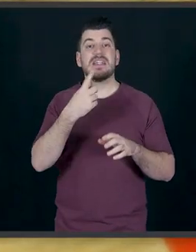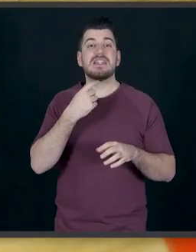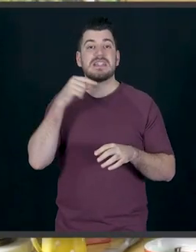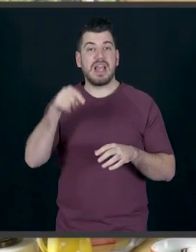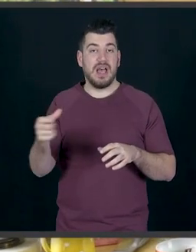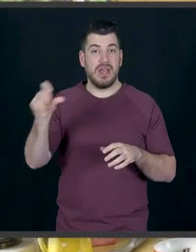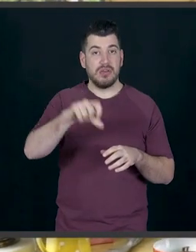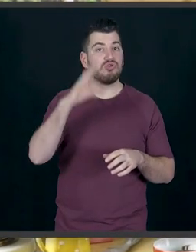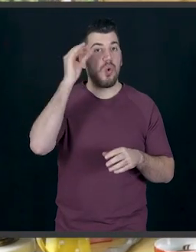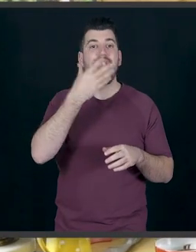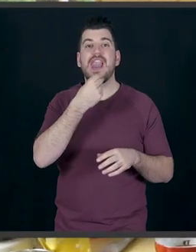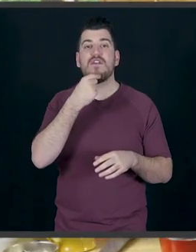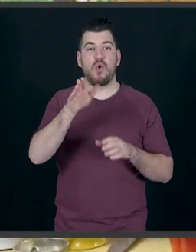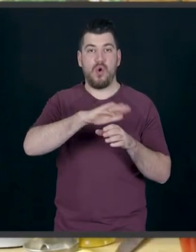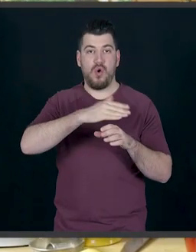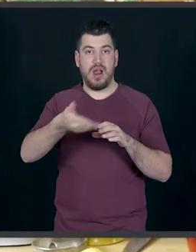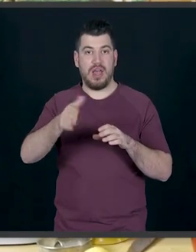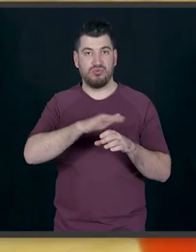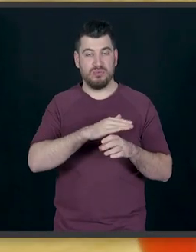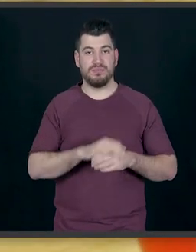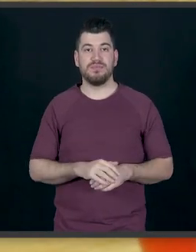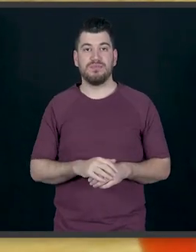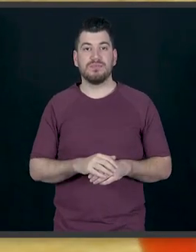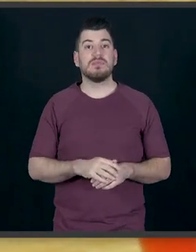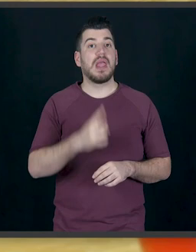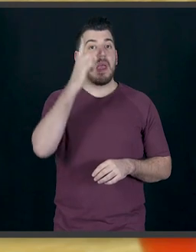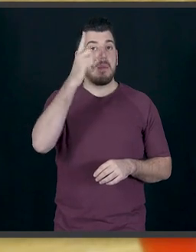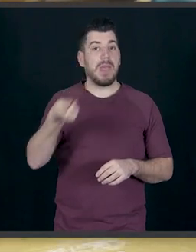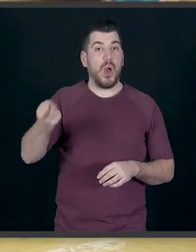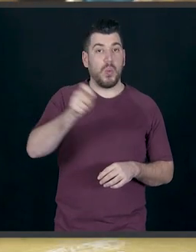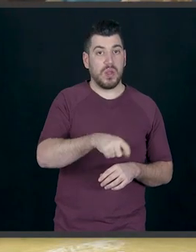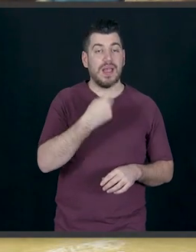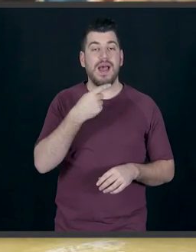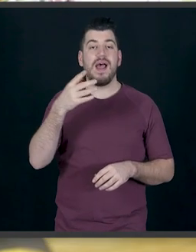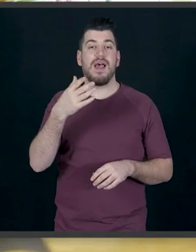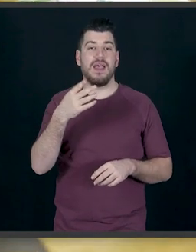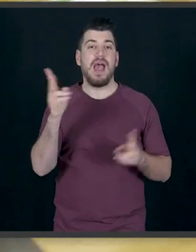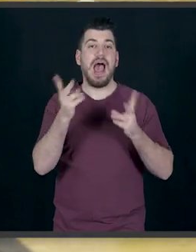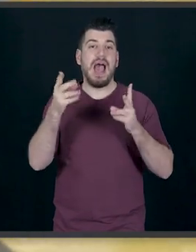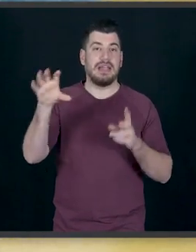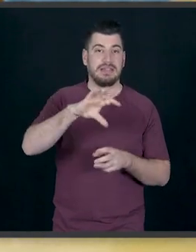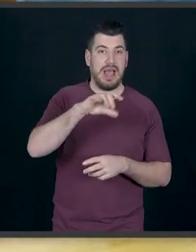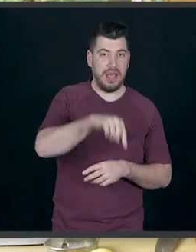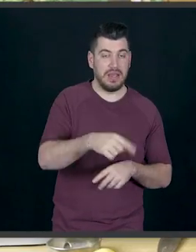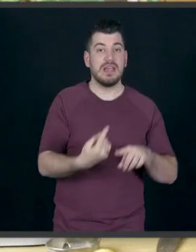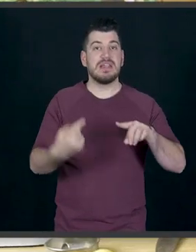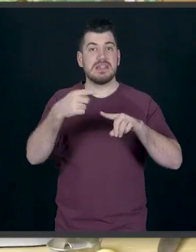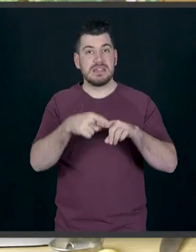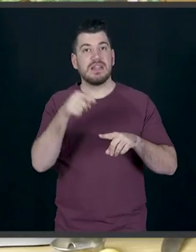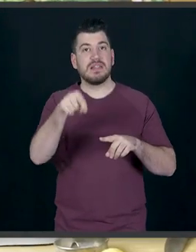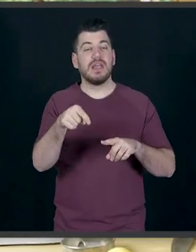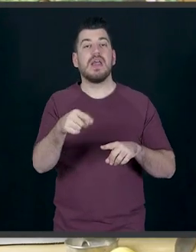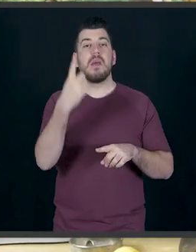Θα κάνω ένα λευκό γλάσο. Παίρνω και βάζω μία κουταλιά της σούπας άχνη ζάχαρη και θα προσθέσω μία κουταλιά της σούπας